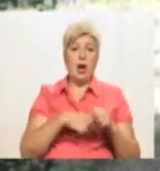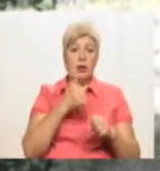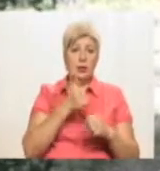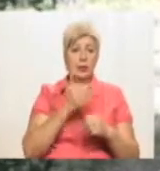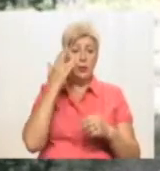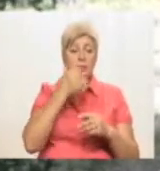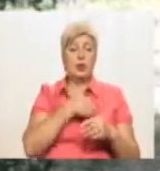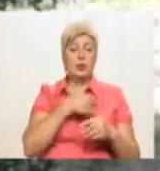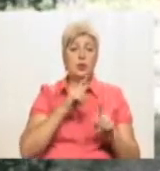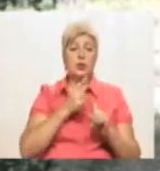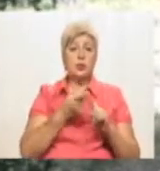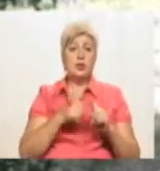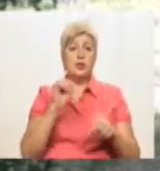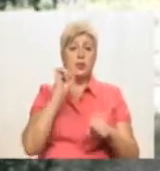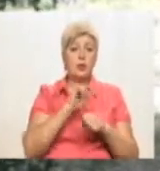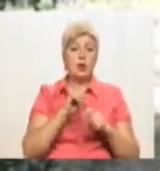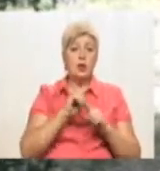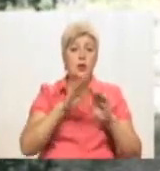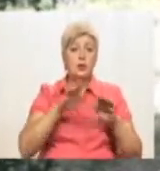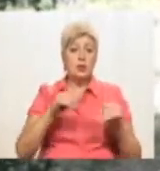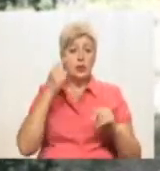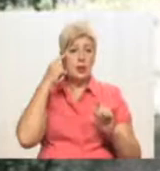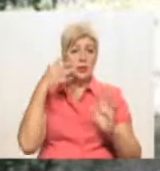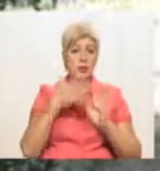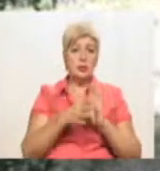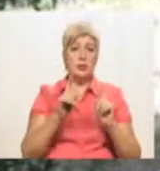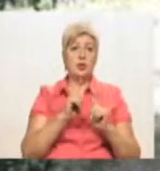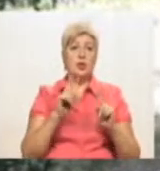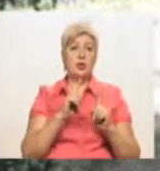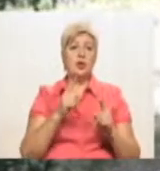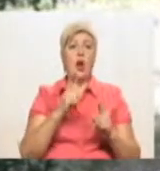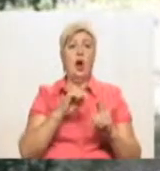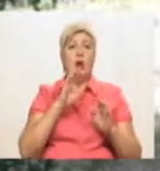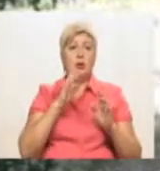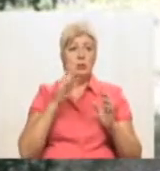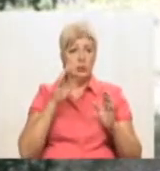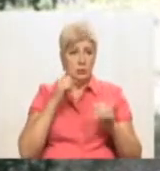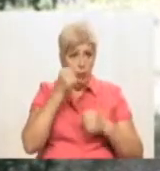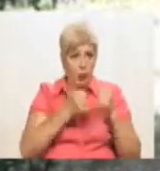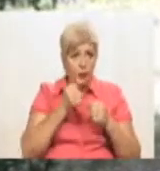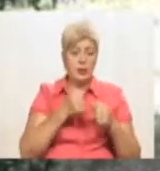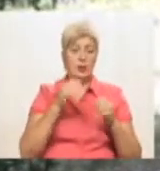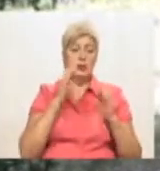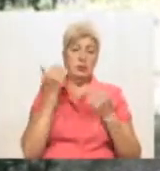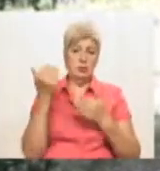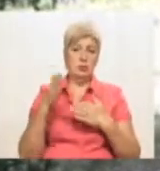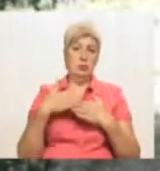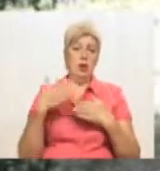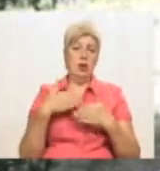зупинилося, щоб підлітки розуміли, щоб за кожним бажанням когось бити буде стояти відповідальність, і їх можуть покарати.